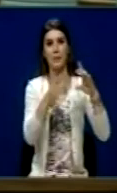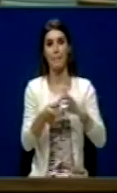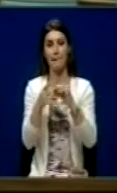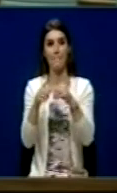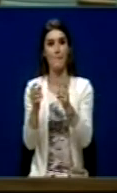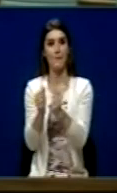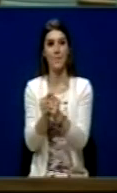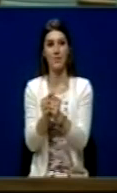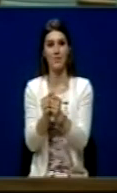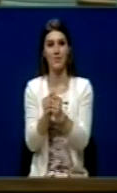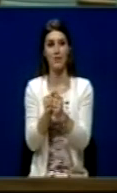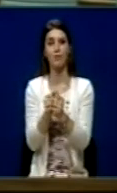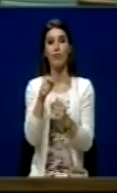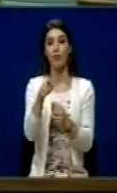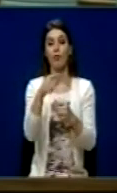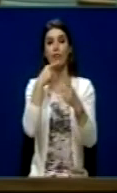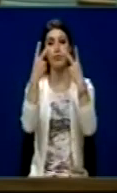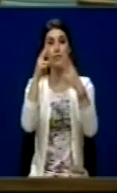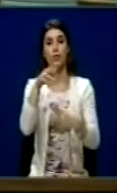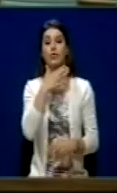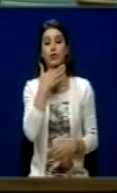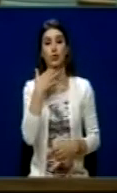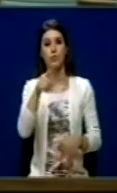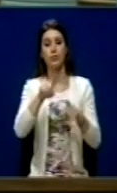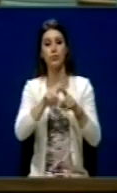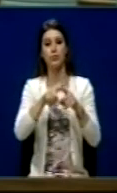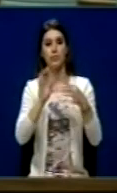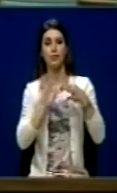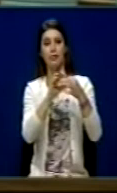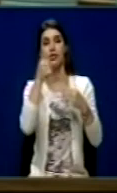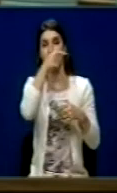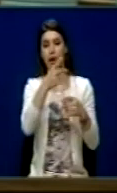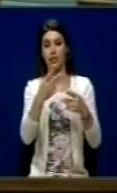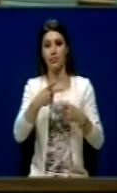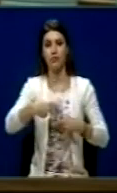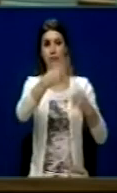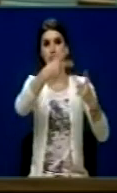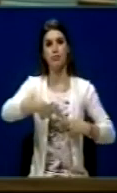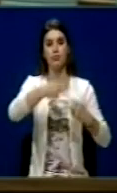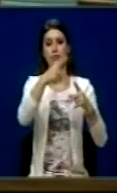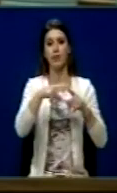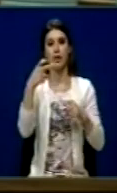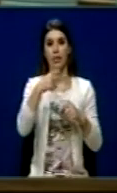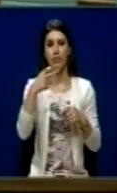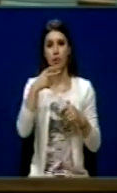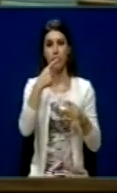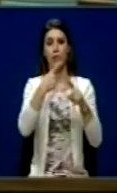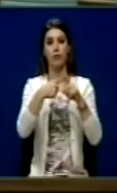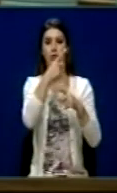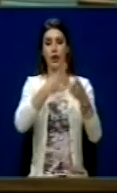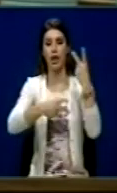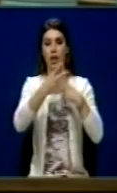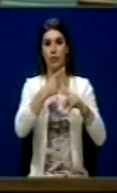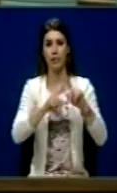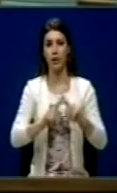u ablëkoj marë. Pra u pas që janë të shumë të rëndëseshme këto paraj që i marë në tanë nga Kosovë për mbarvajtën ekonomikët të Serbis. Dhe me këto, ne